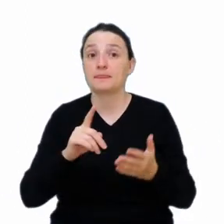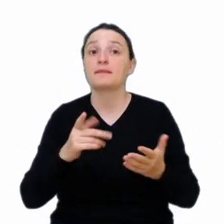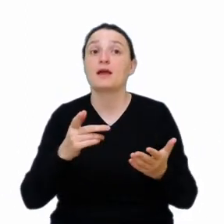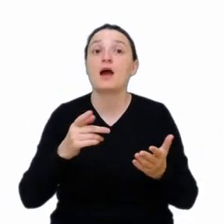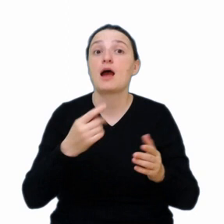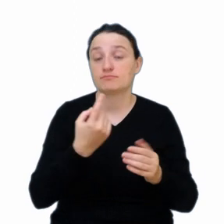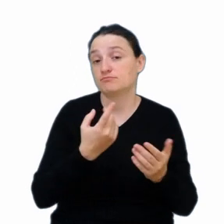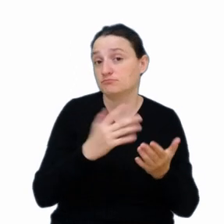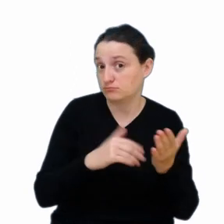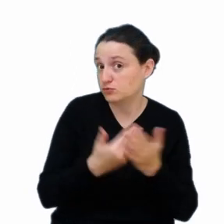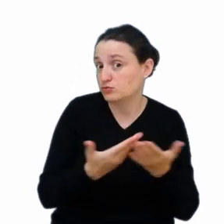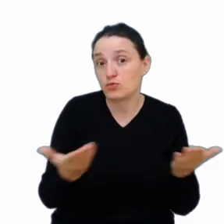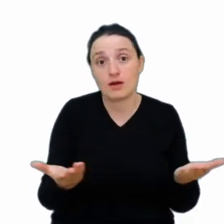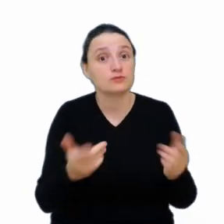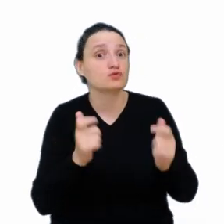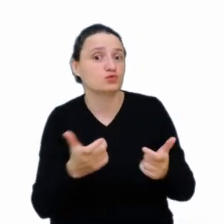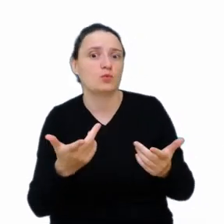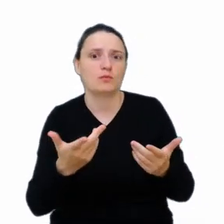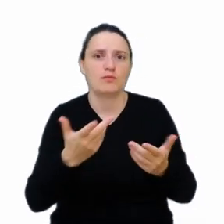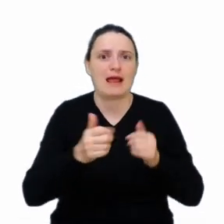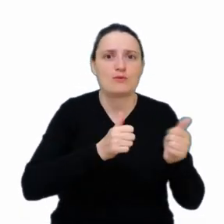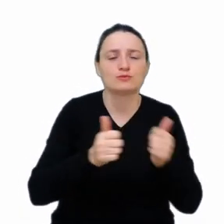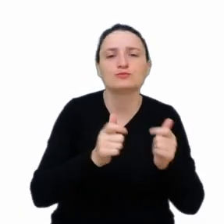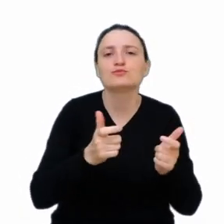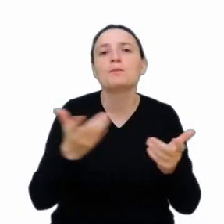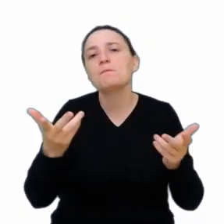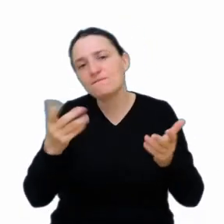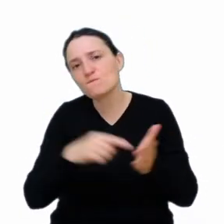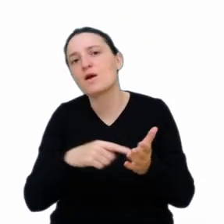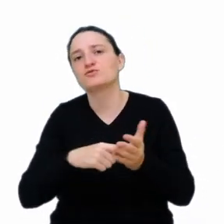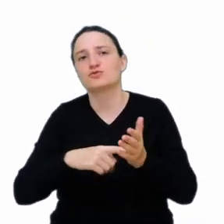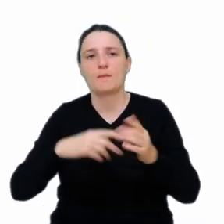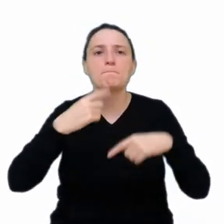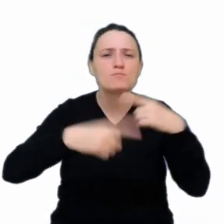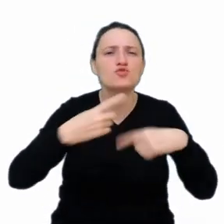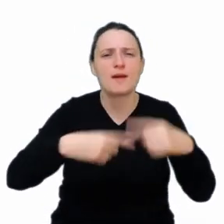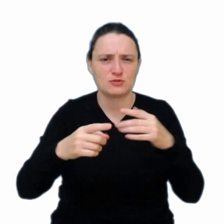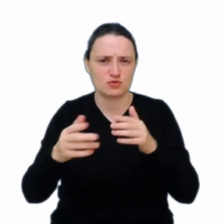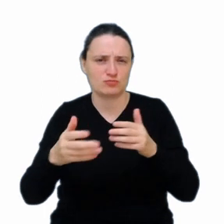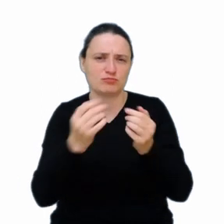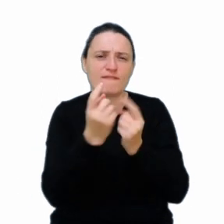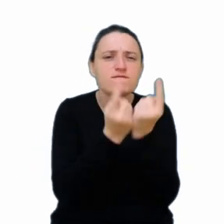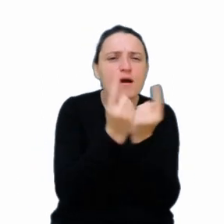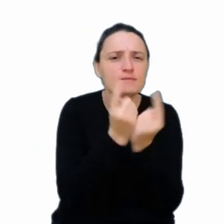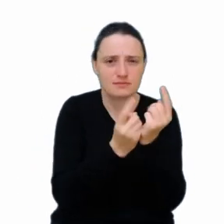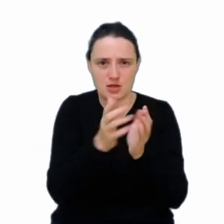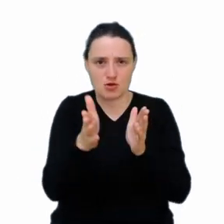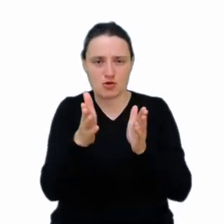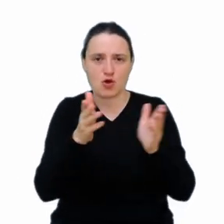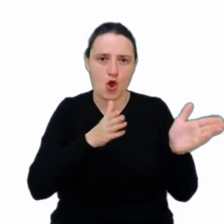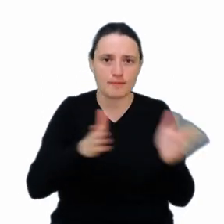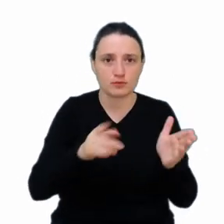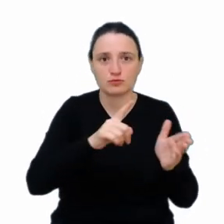takiego zastosowania automatyzacji są roboty przemysłowe. Państwo na pewno kojarzycie, gdzieś widzieliście na filmikach, kiedyś